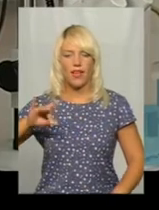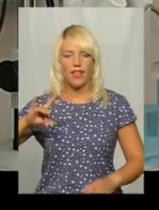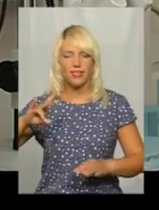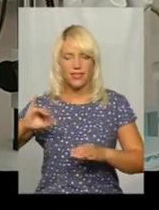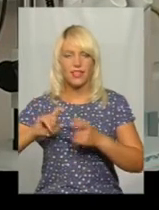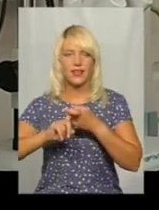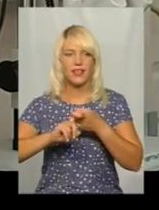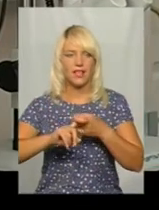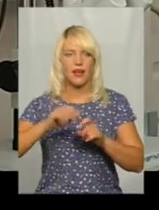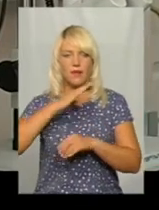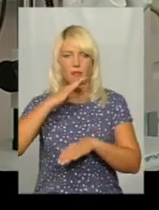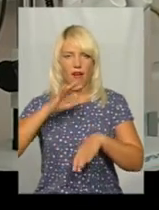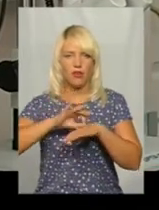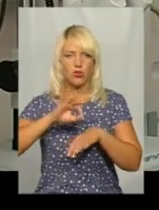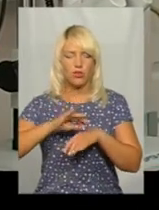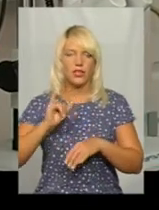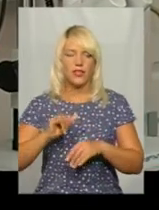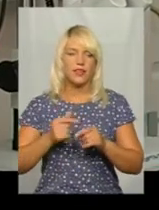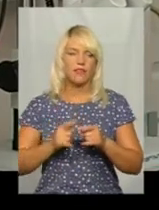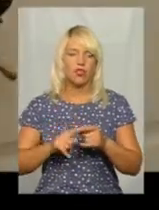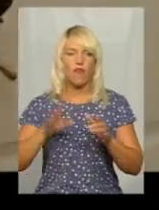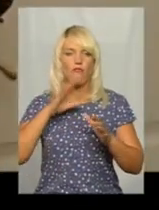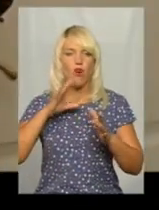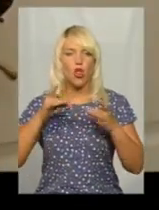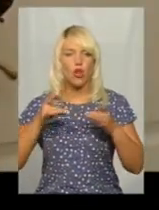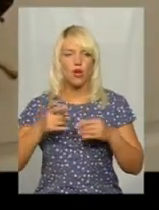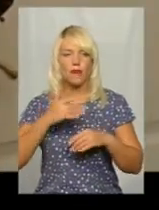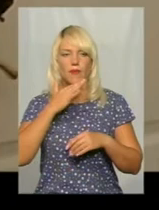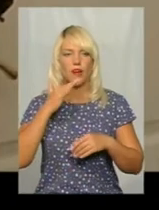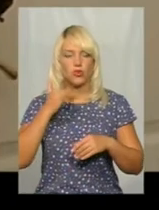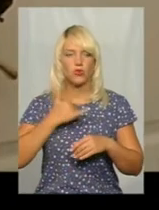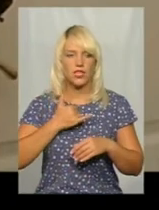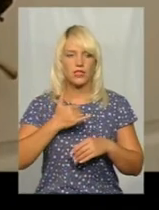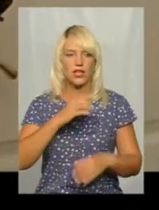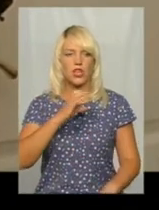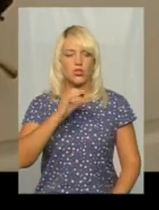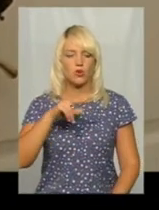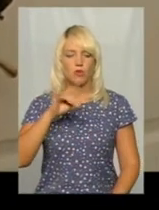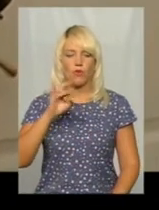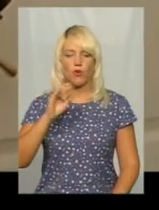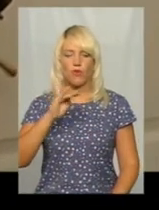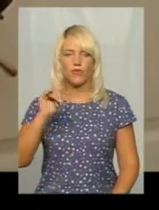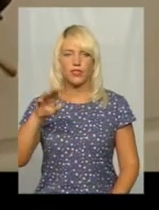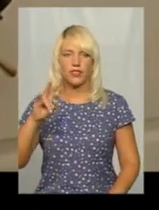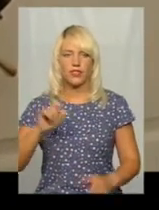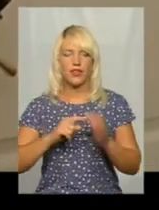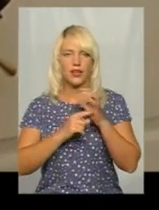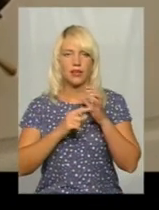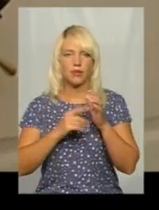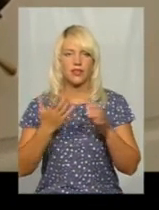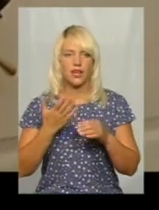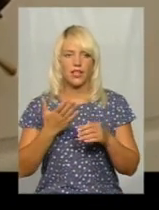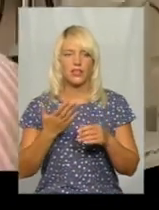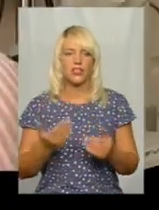багато сапрофітів, відповідно, воно досить є вологим. У нас дуже багато сапрофітних грибів, тобто тих грибів, які живляться за рахунок